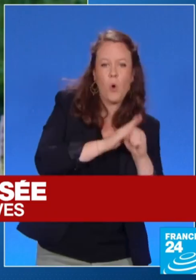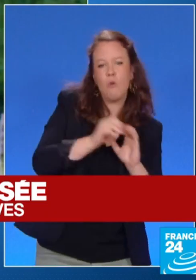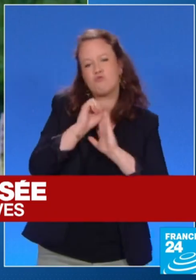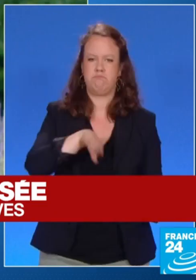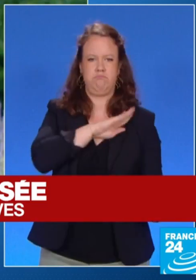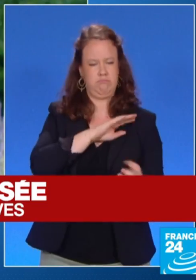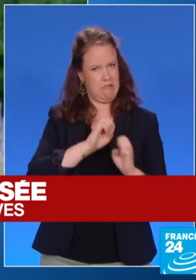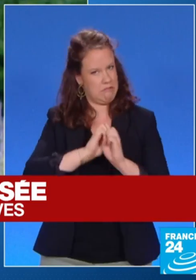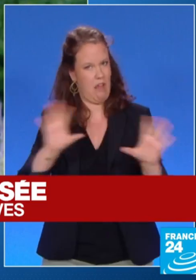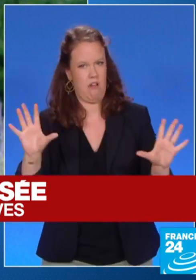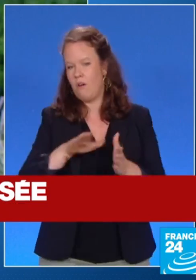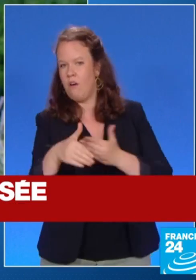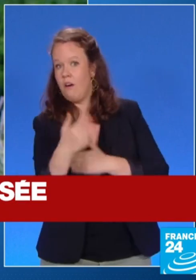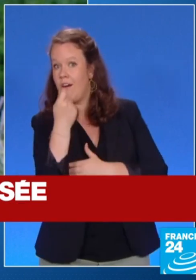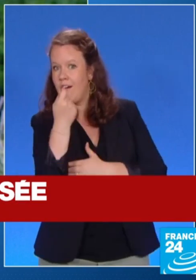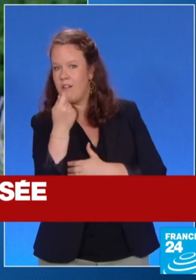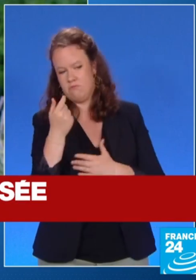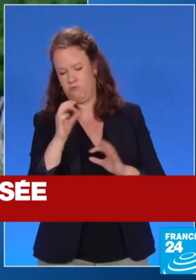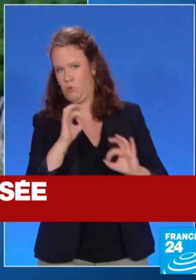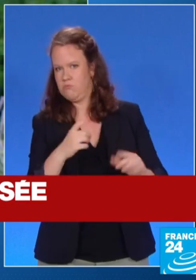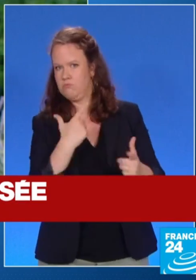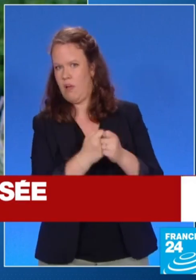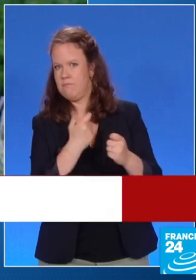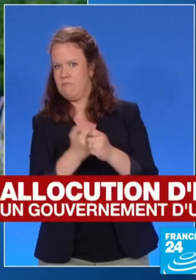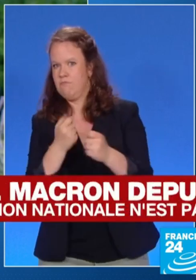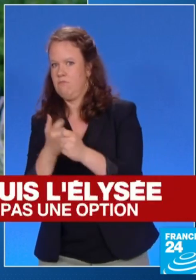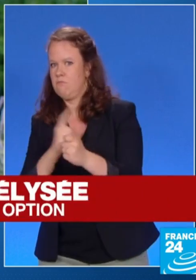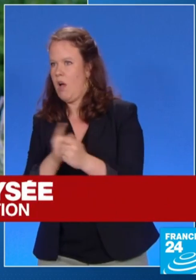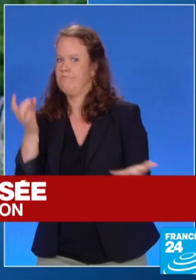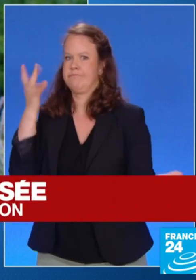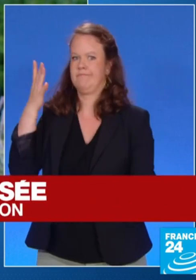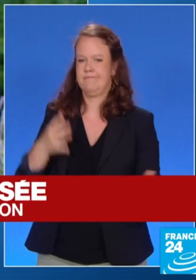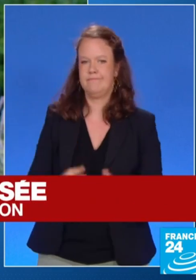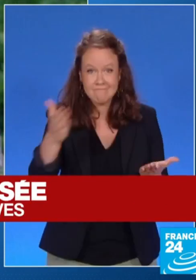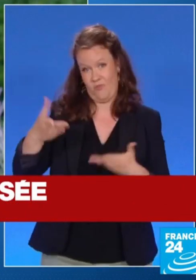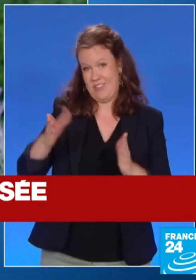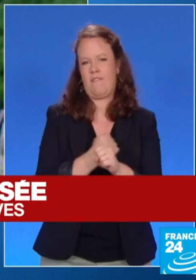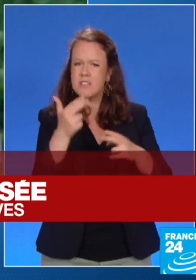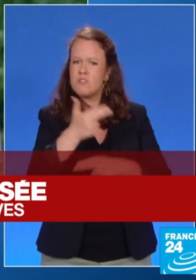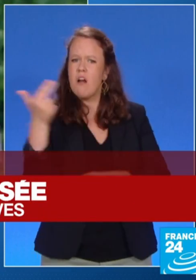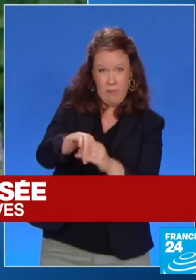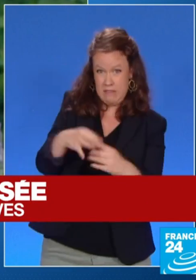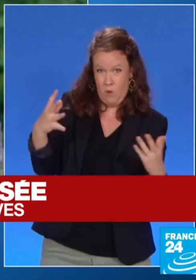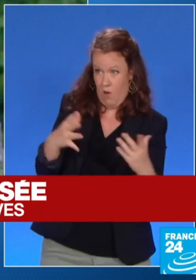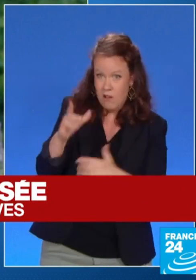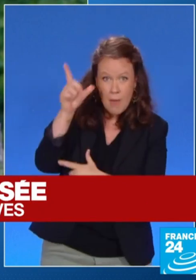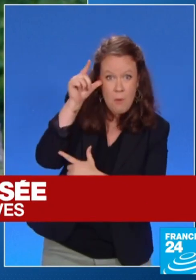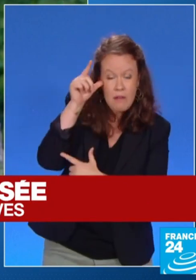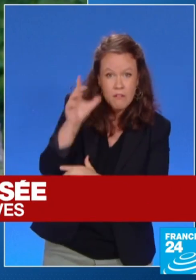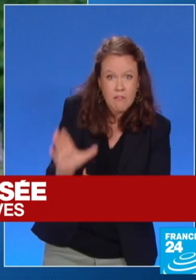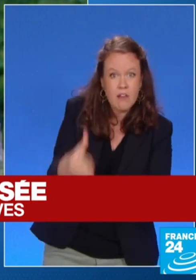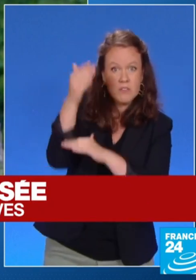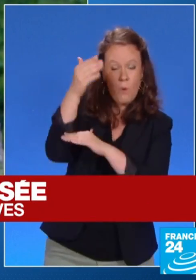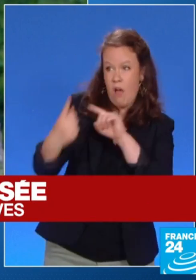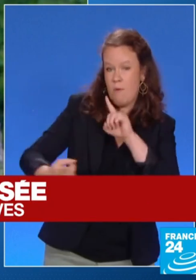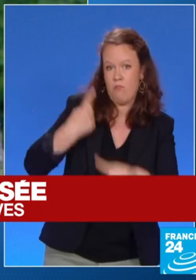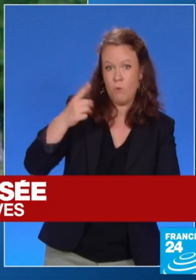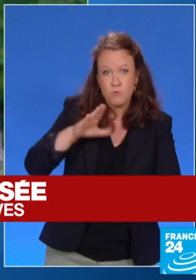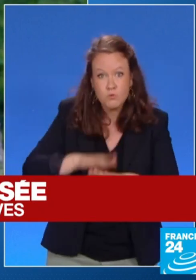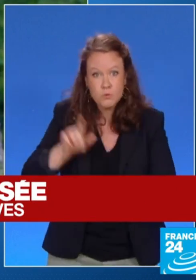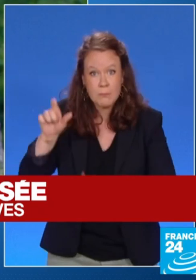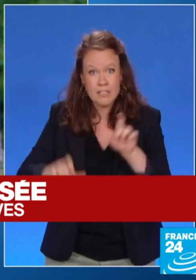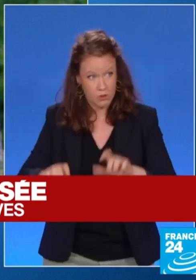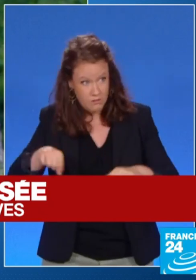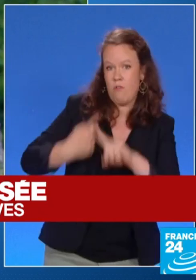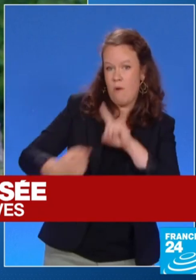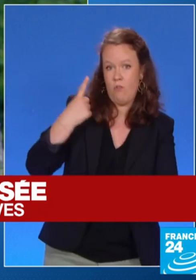couilles, c'est promis. Ça veut dire dès cet été. Il nous faudra prendre, nous le savons, le gros cul député. Et très clairement, ce n'est plus ressenti par tous.